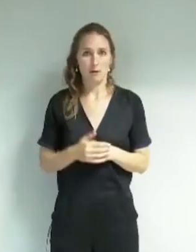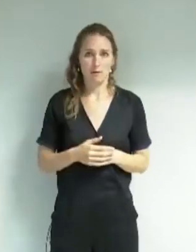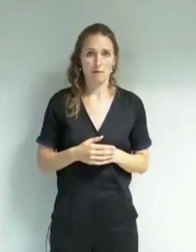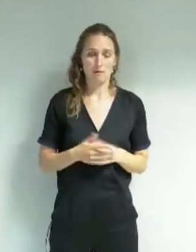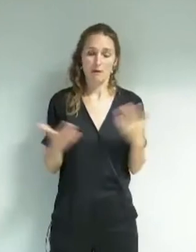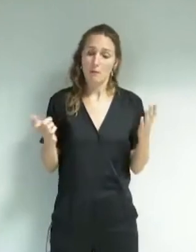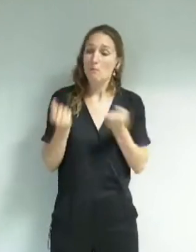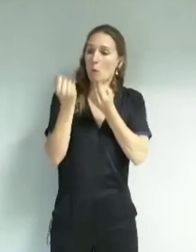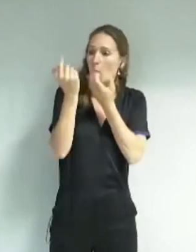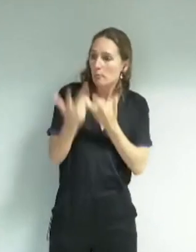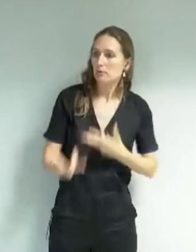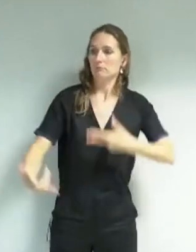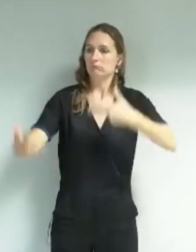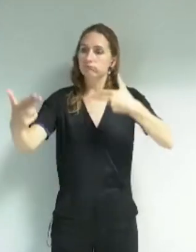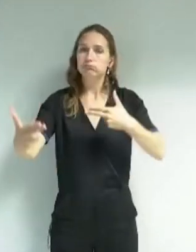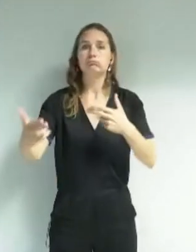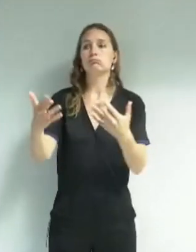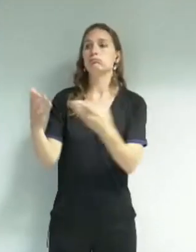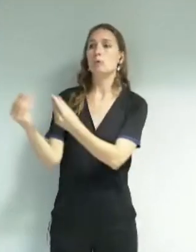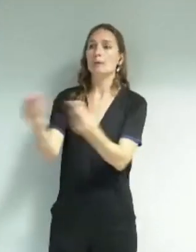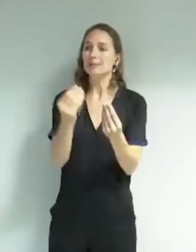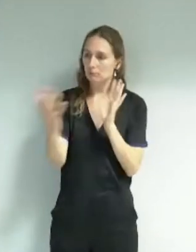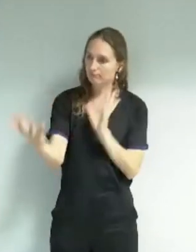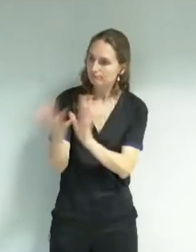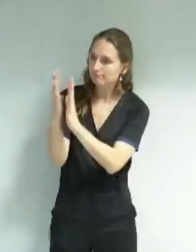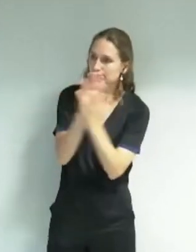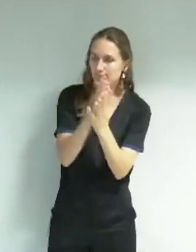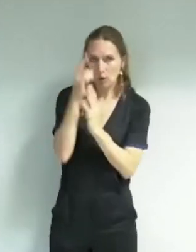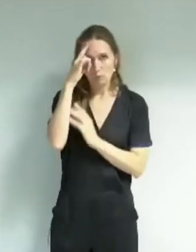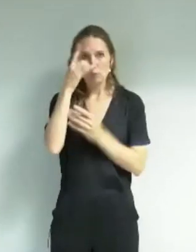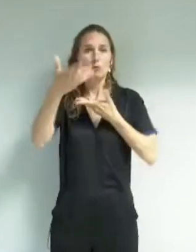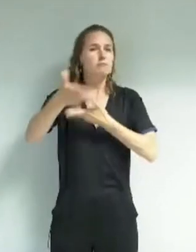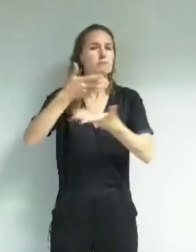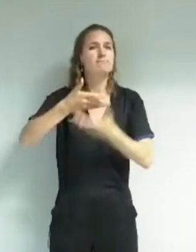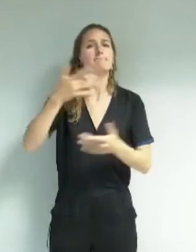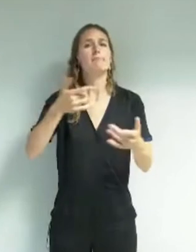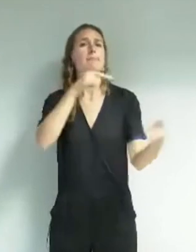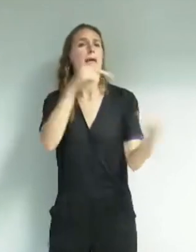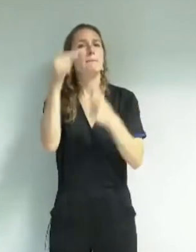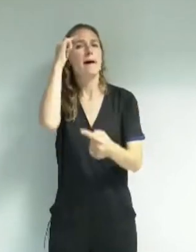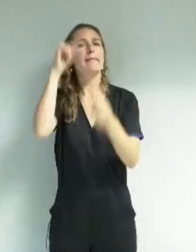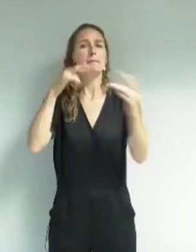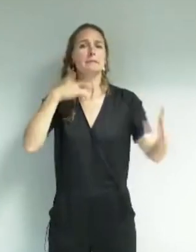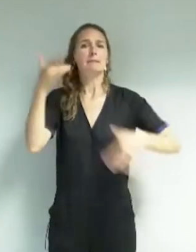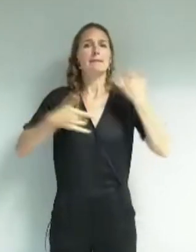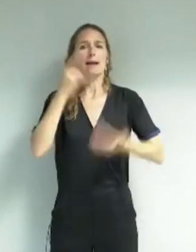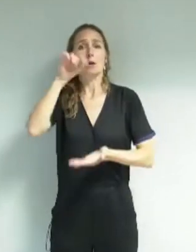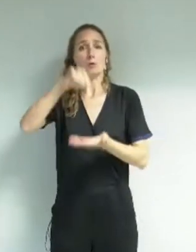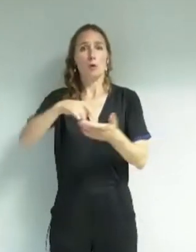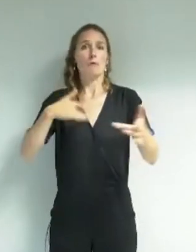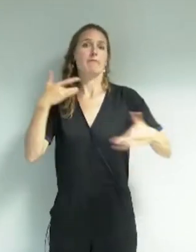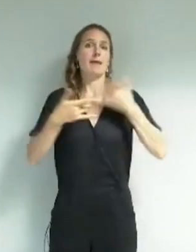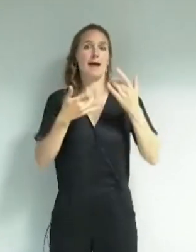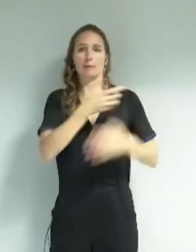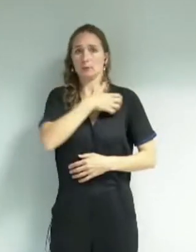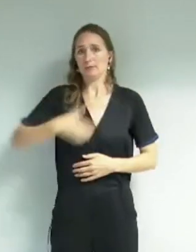les habitants et habitantes pour débattre autour des spectacles qu'ils et elles ont vus au Théâtre municipal de Grenoble, constituer